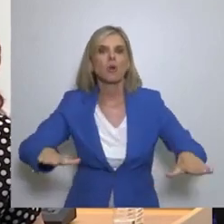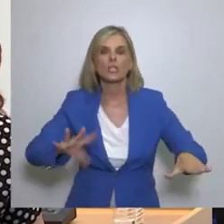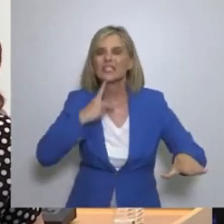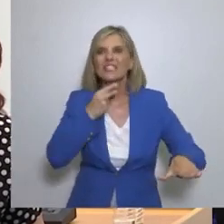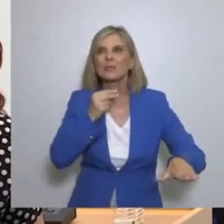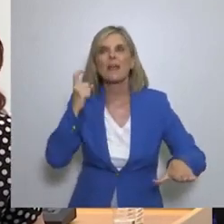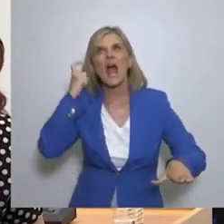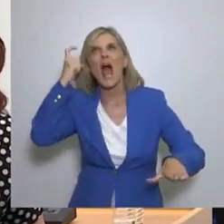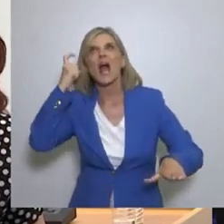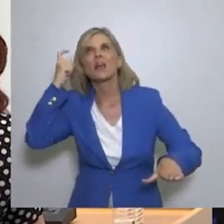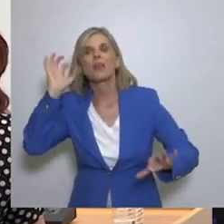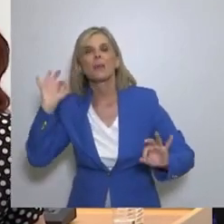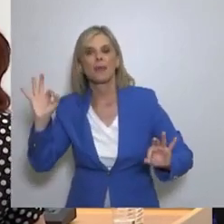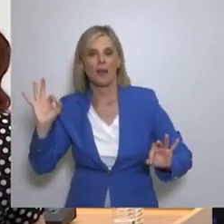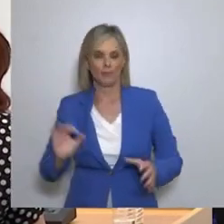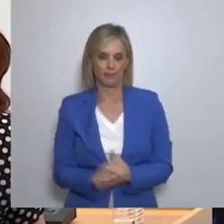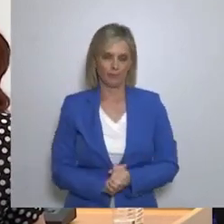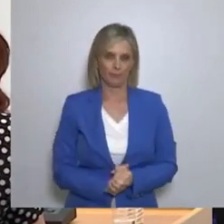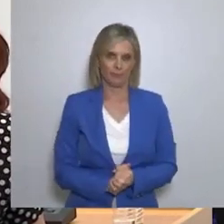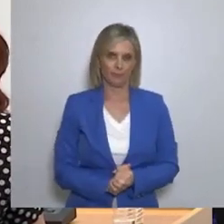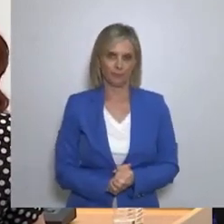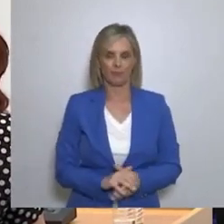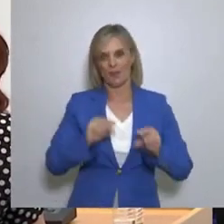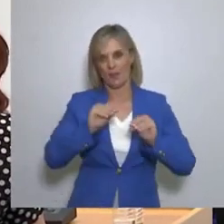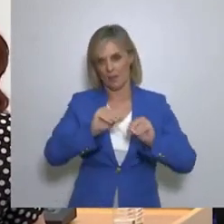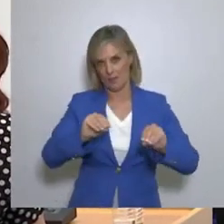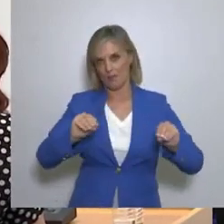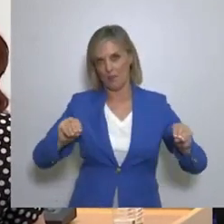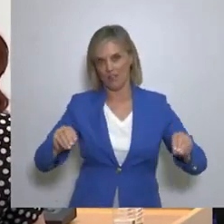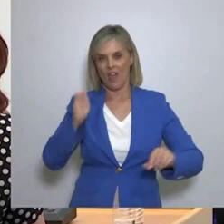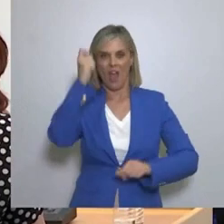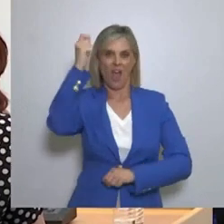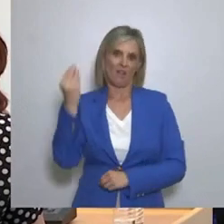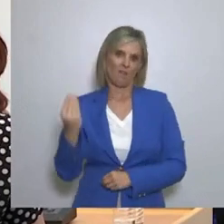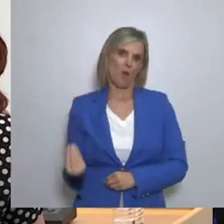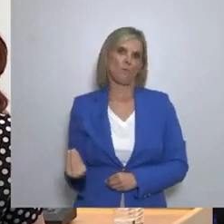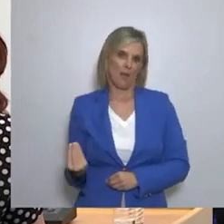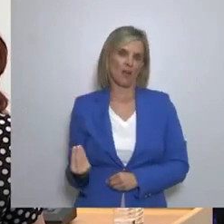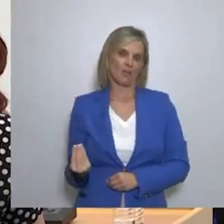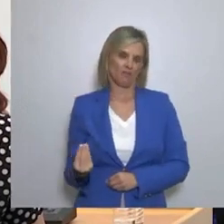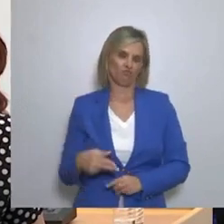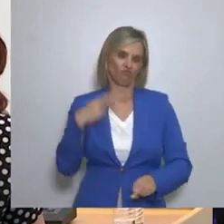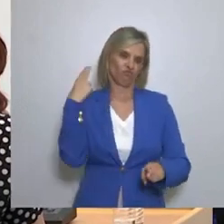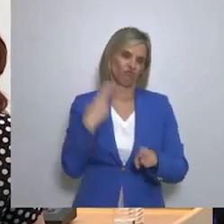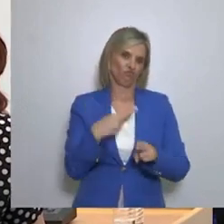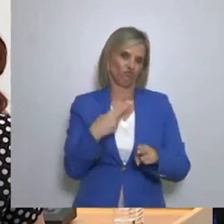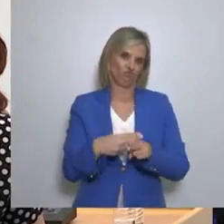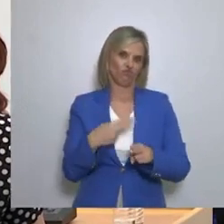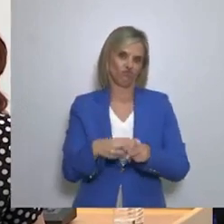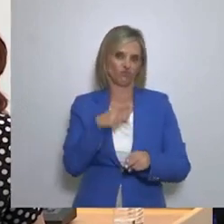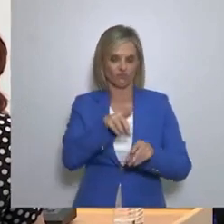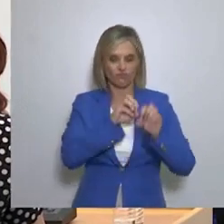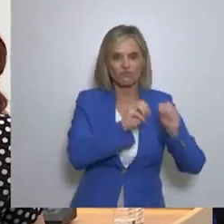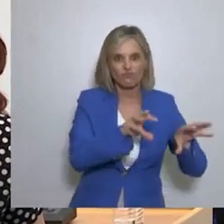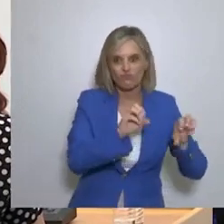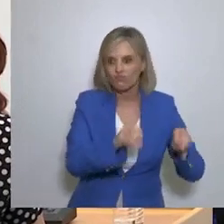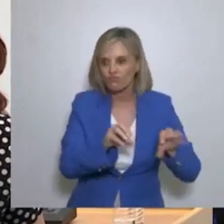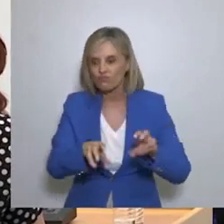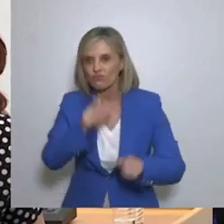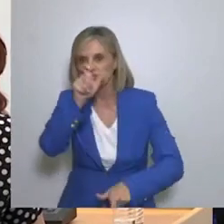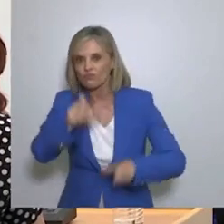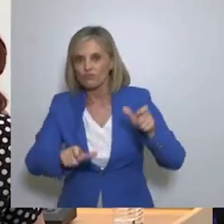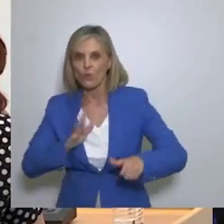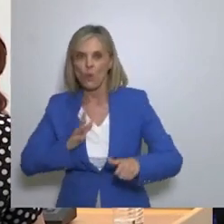Η παιδεία όπως αντιλαμβάνεστε Όλοι είναι το Α και το Ω σε μια πολιτεία Γιατί εκεί θα σφυλλατηθούν Οι επόμενοι πολίτες Άρα κάθε άνθρωπος Που